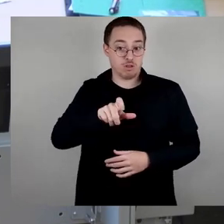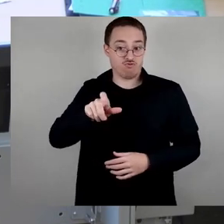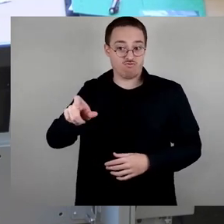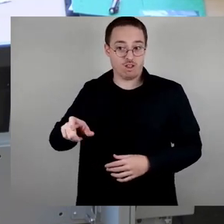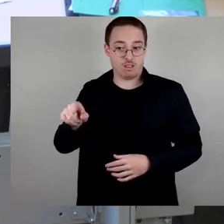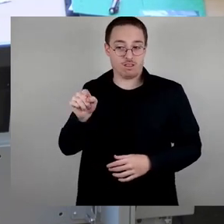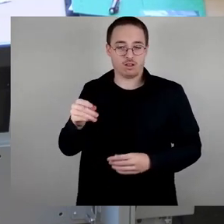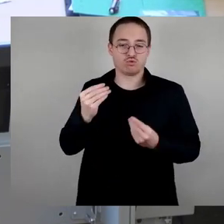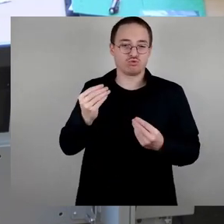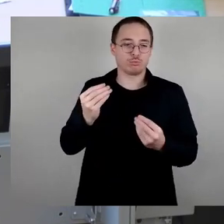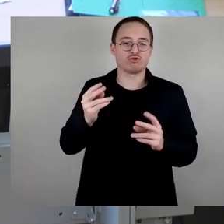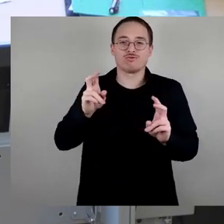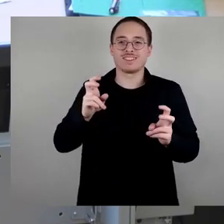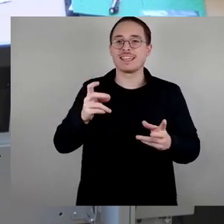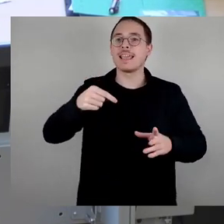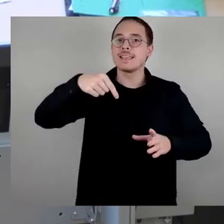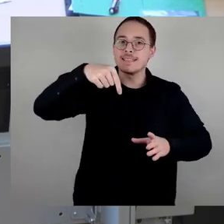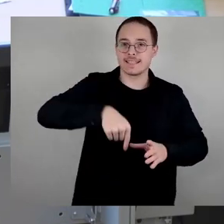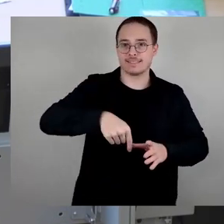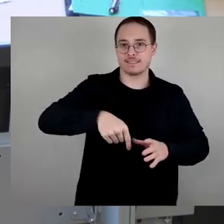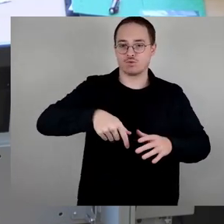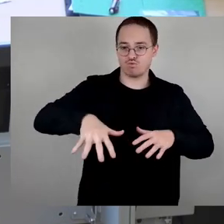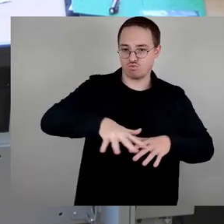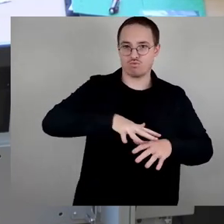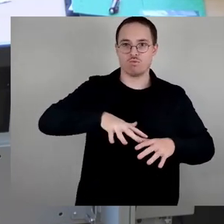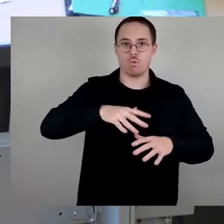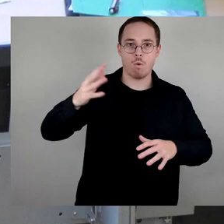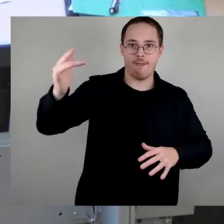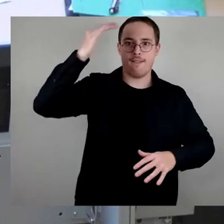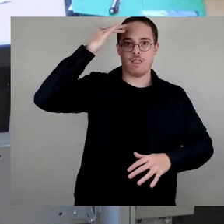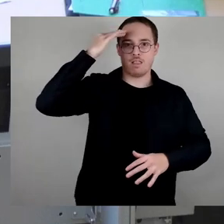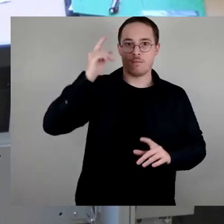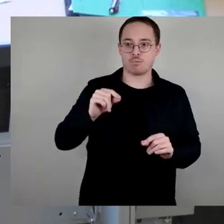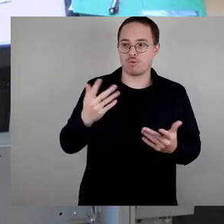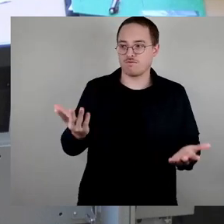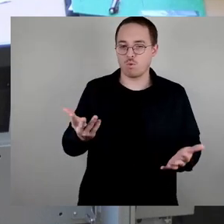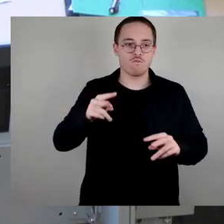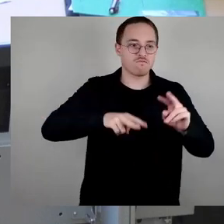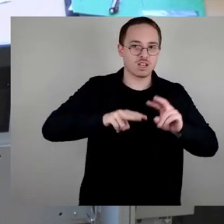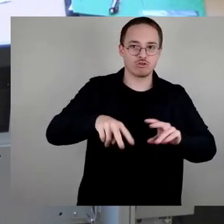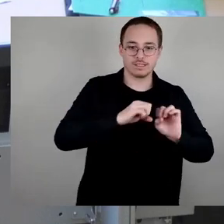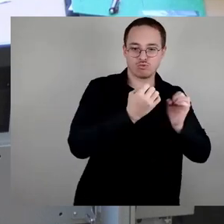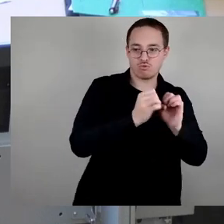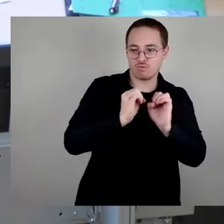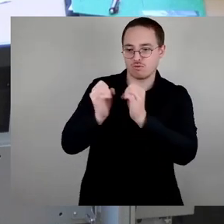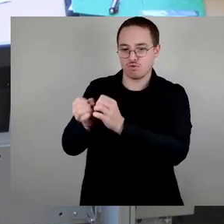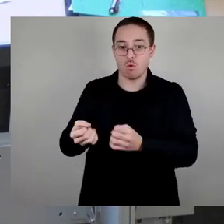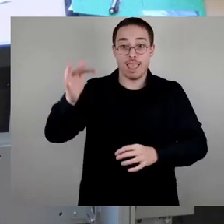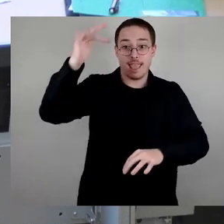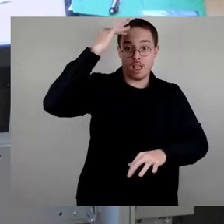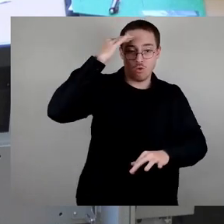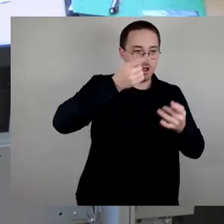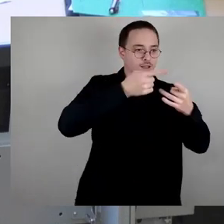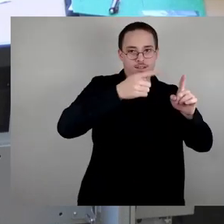Das heißt, dass sie unter neuen Einflüssen und Eindrücken immer wieder anders erinnern. Diese Erkenntnis der Kulturwissenschaftlerin Aleida